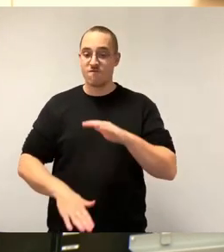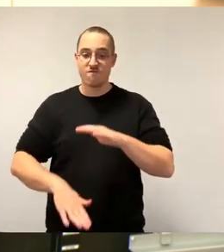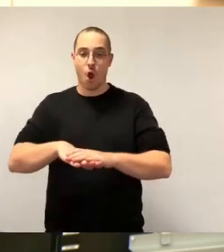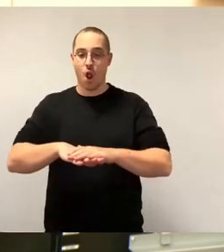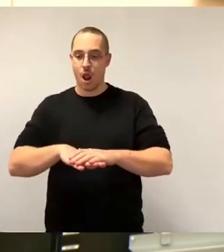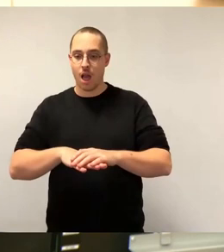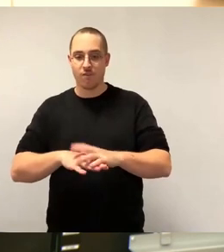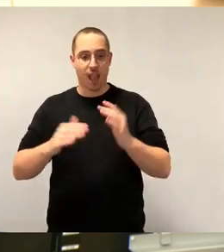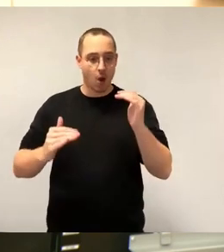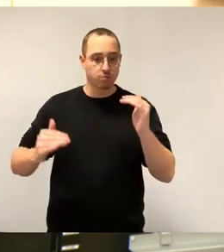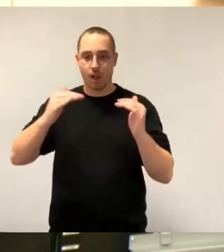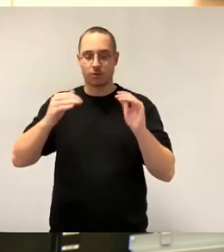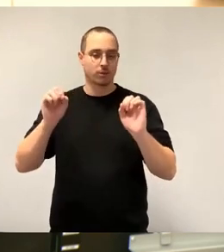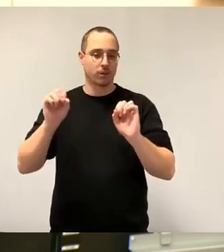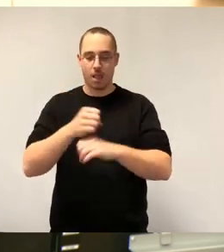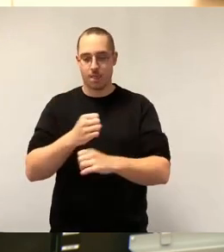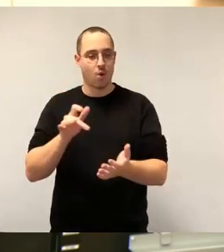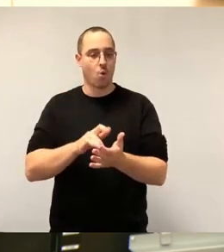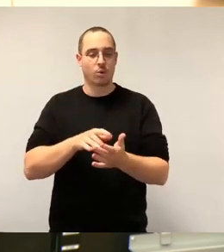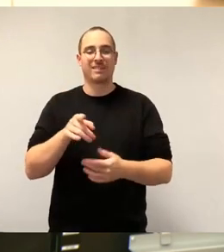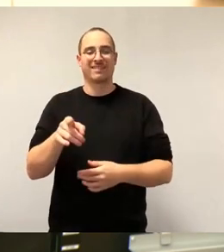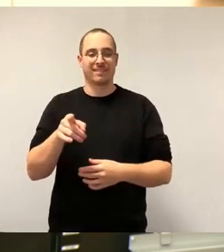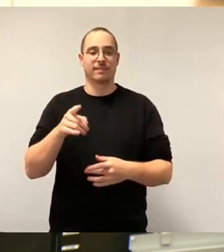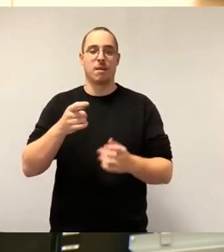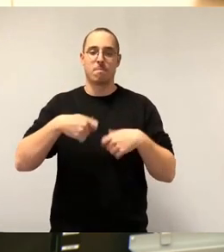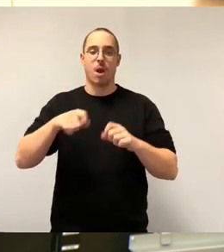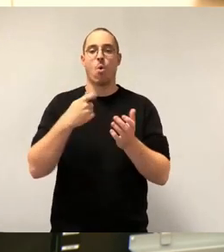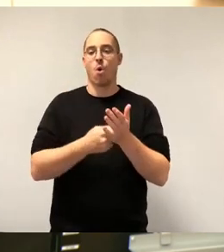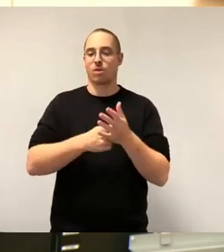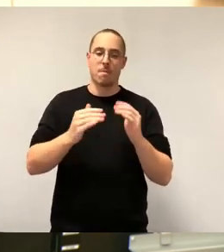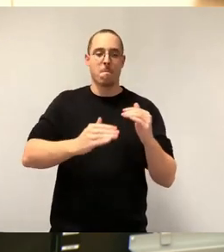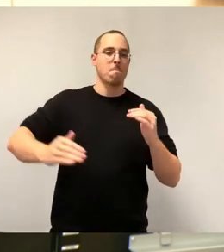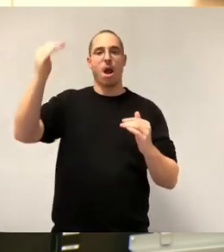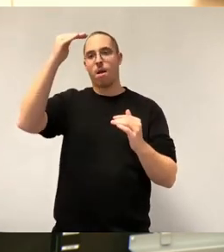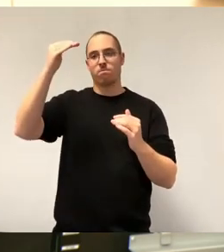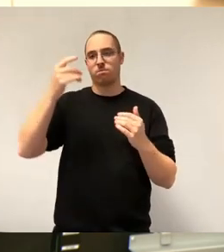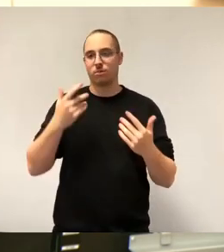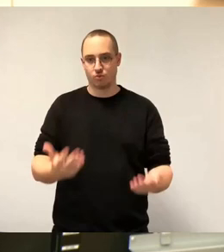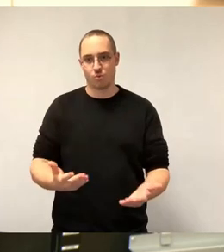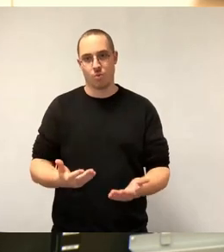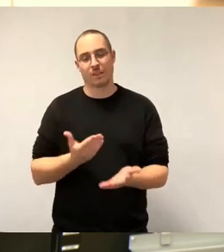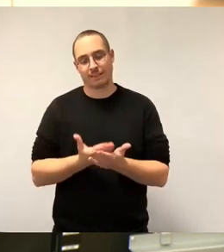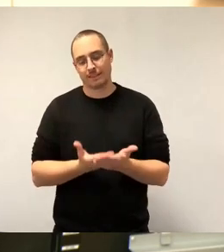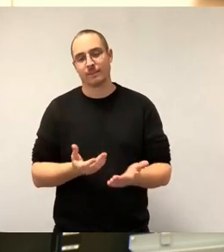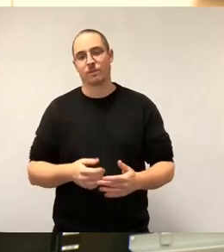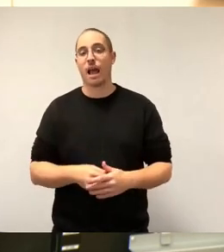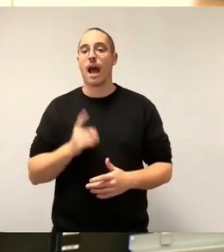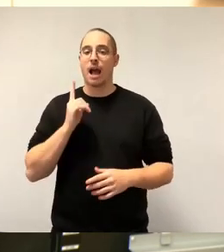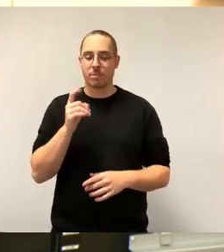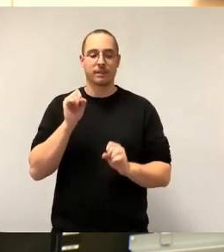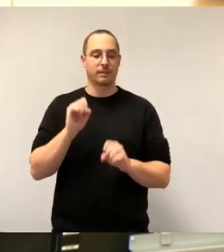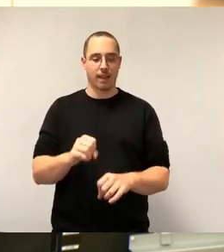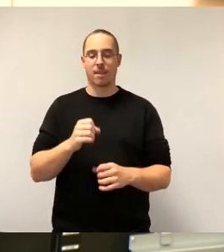Bau- und Finanzierungskosten, aber eine Verringerung der verbleibenden Finanzierungslücke konnte mit der Vertagung der Entscheidung